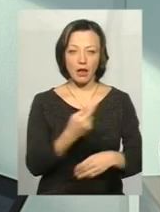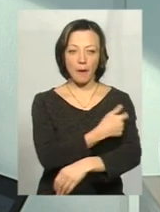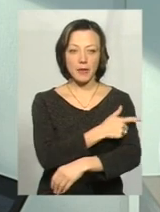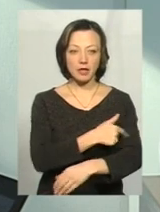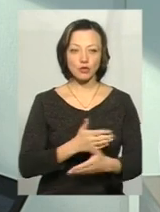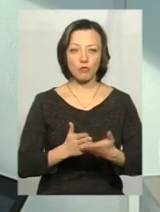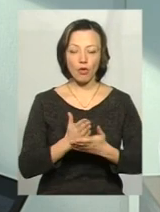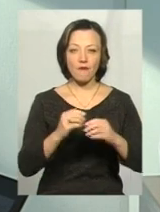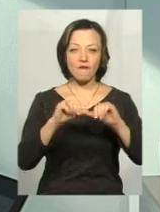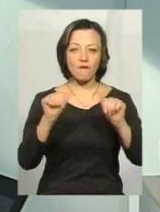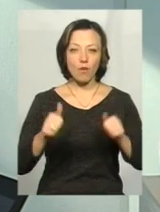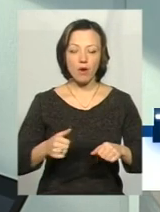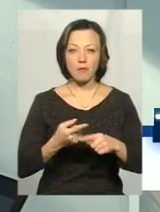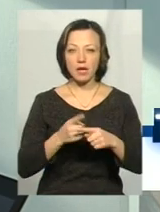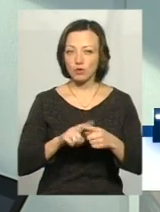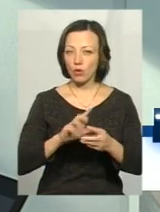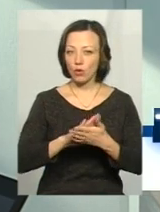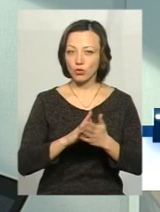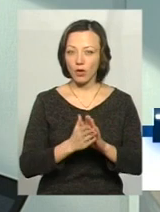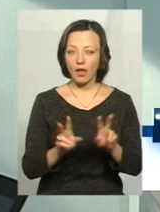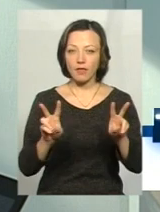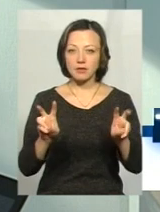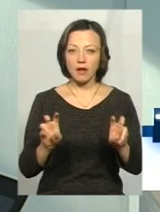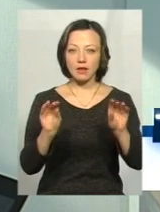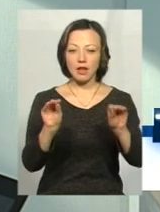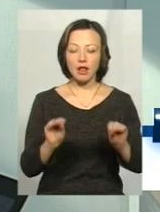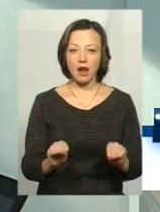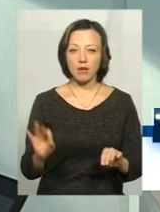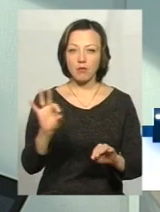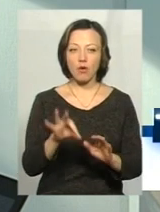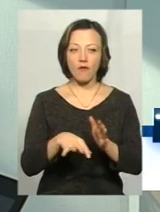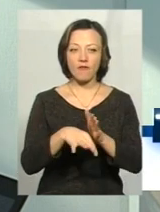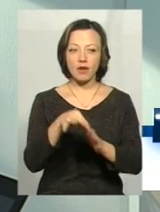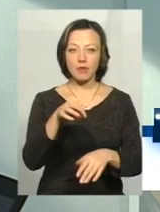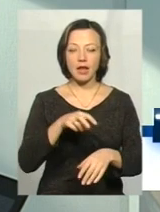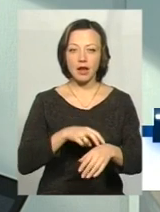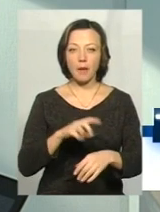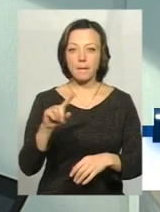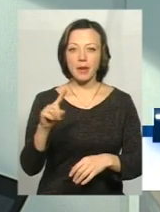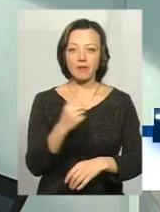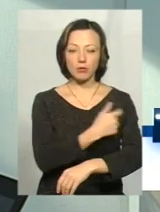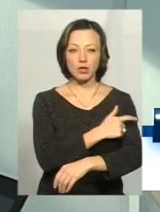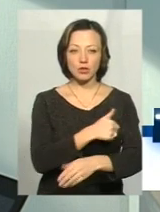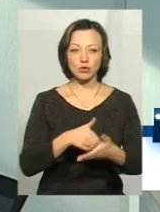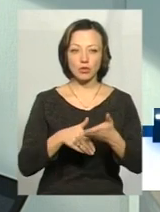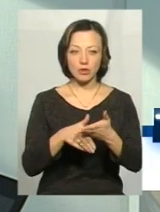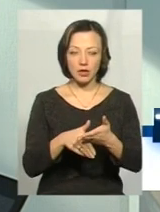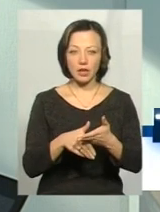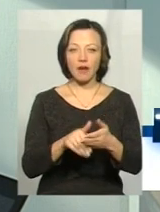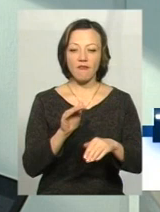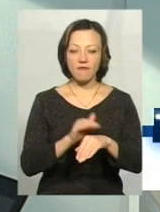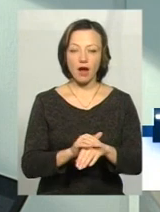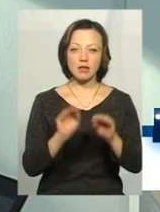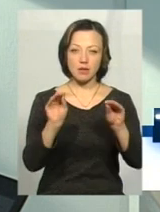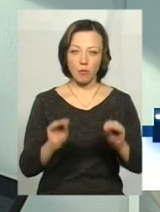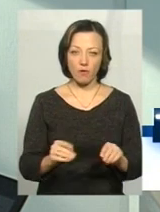Форма цього договору буде називатися декларація про вибір лікаря первинної медичної допомоги. Факт заповнення даної